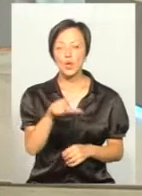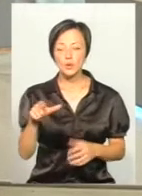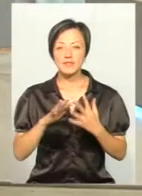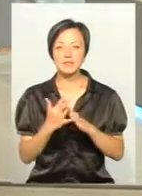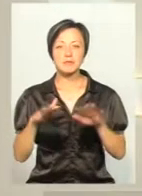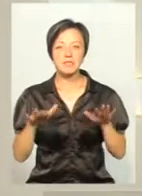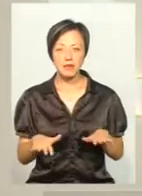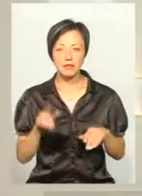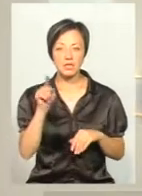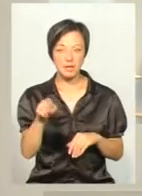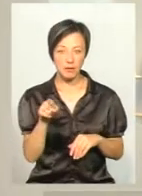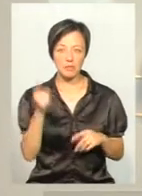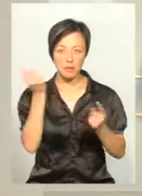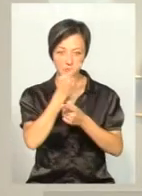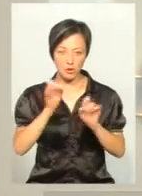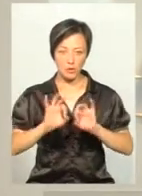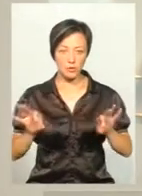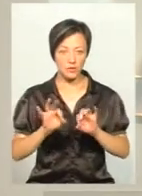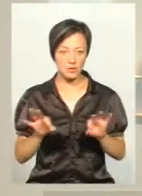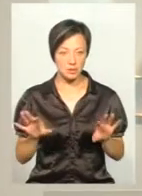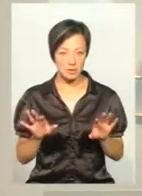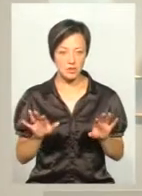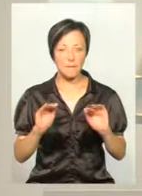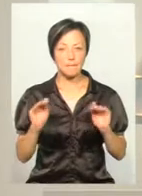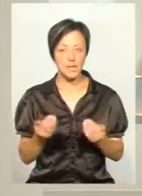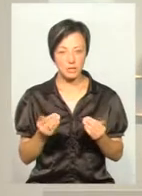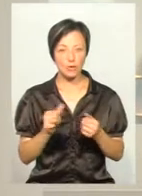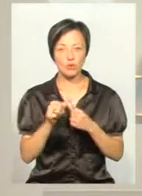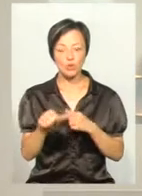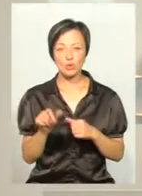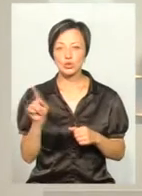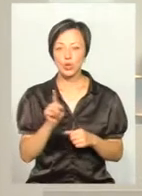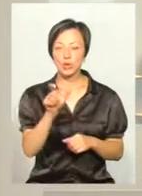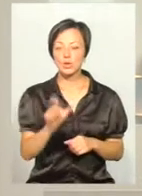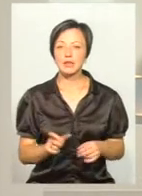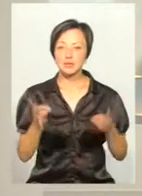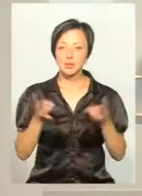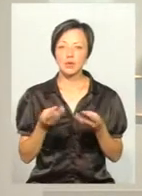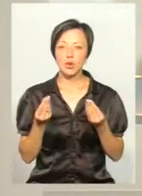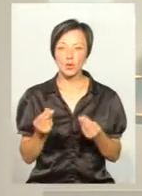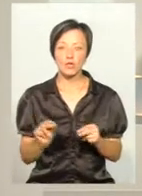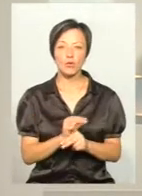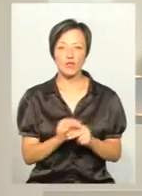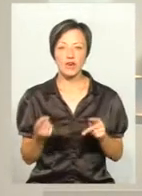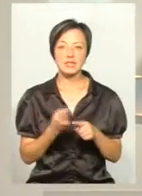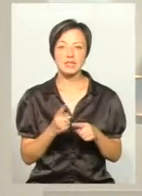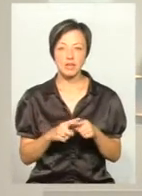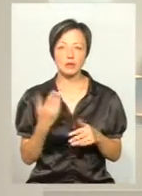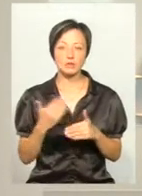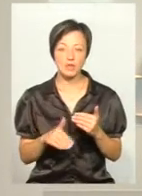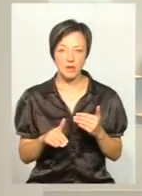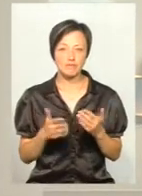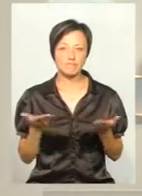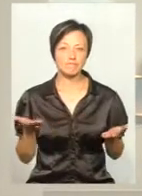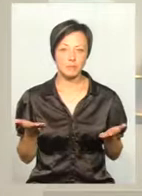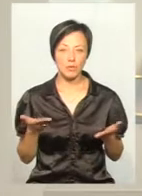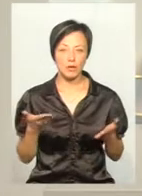окрім того, що там все ж таки проінформованість менша, окрім того, що коли людині потрібні гроші для лікування, це вже ставить